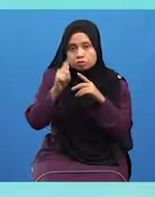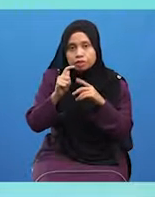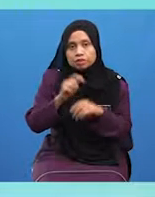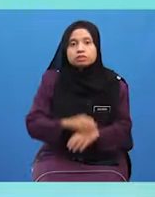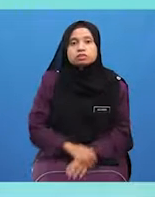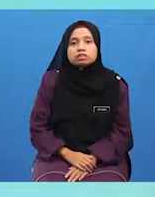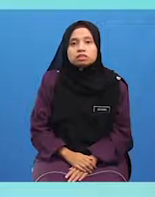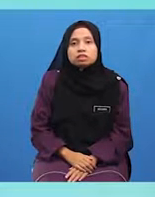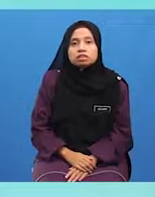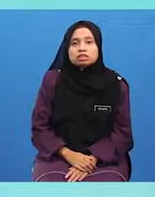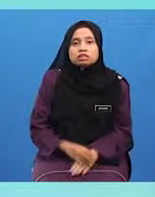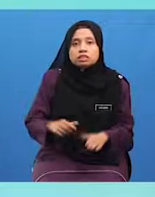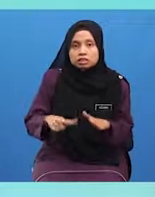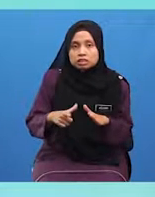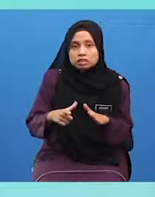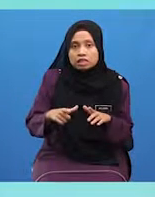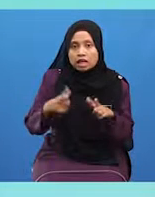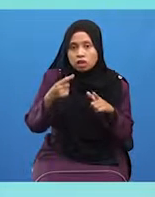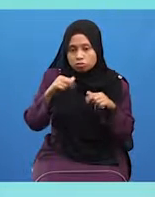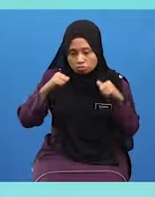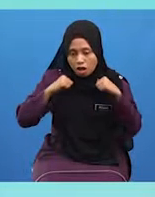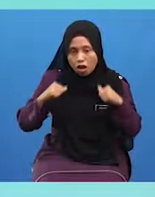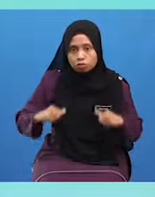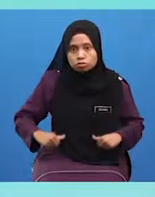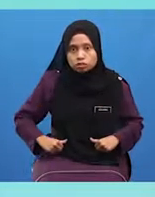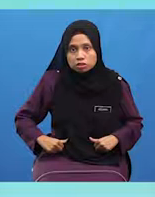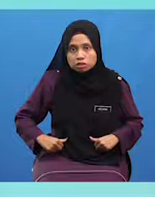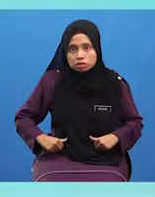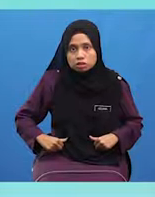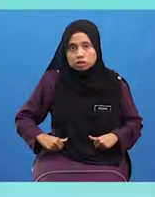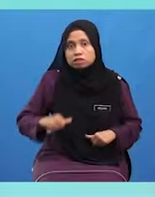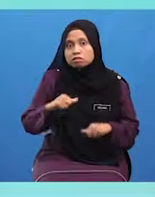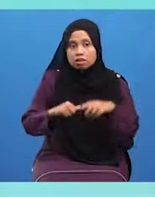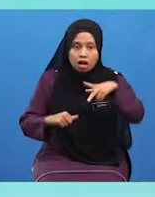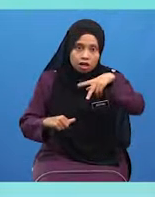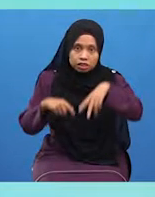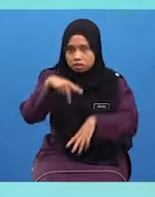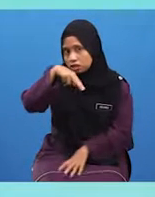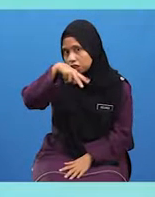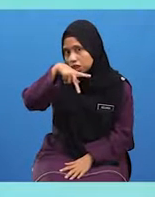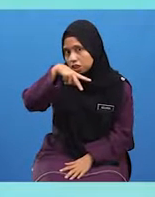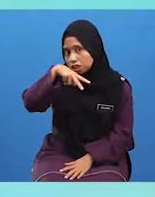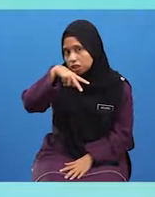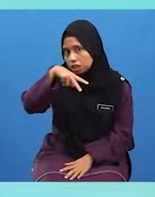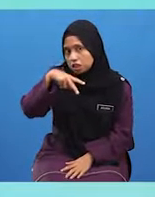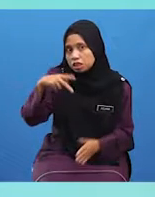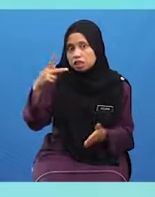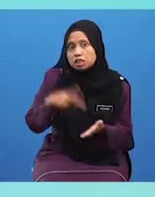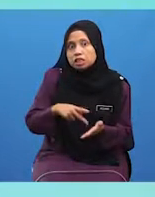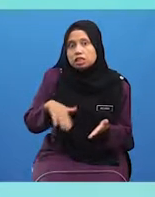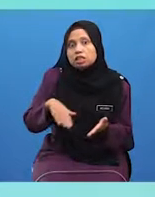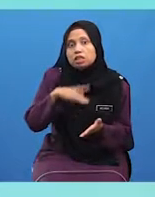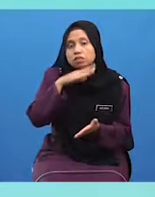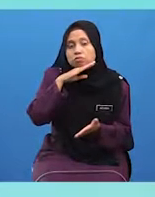Selain Daripada Mengelak Anggota Badan Terutamanya Kaki Terkena Pada Kotoran Dan